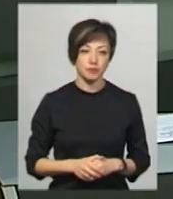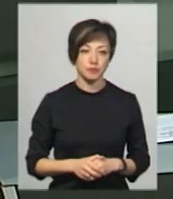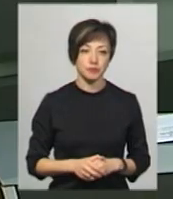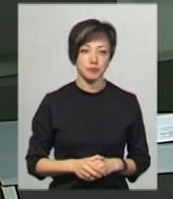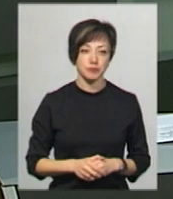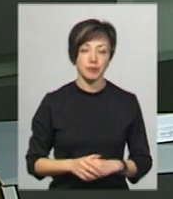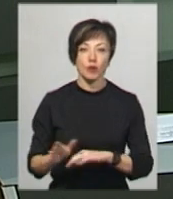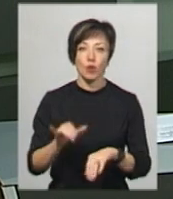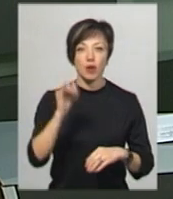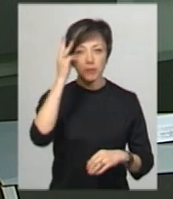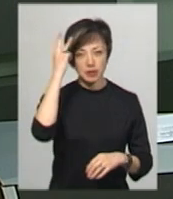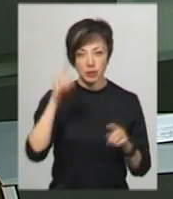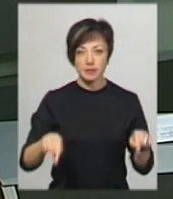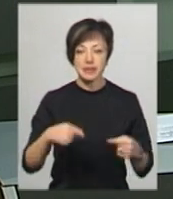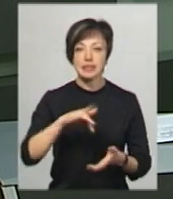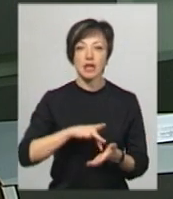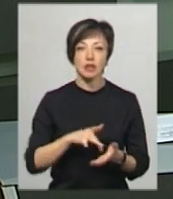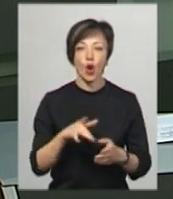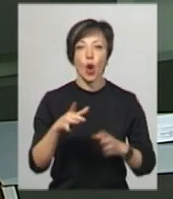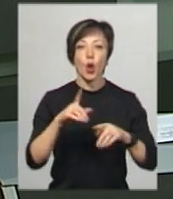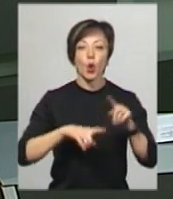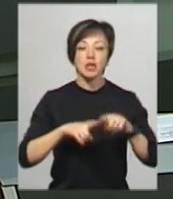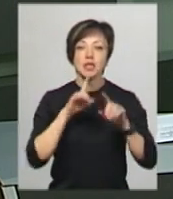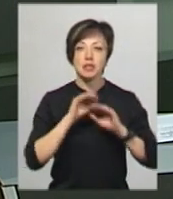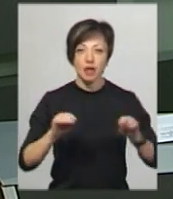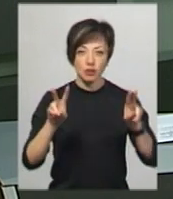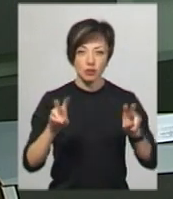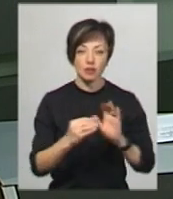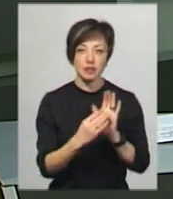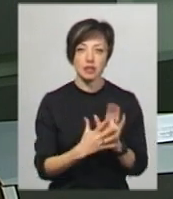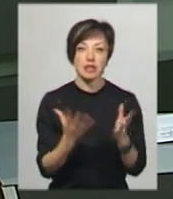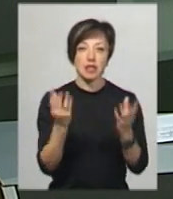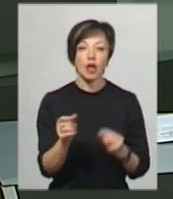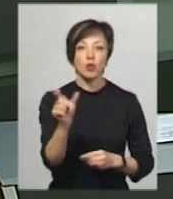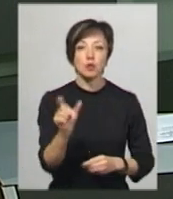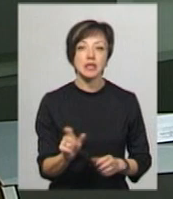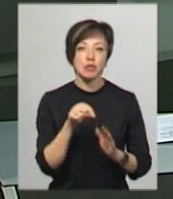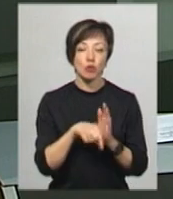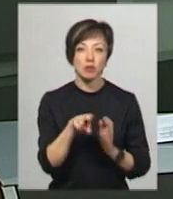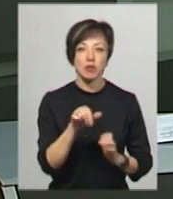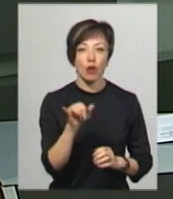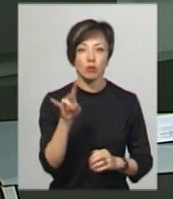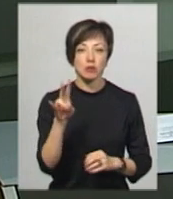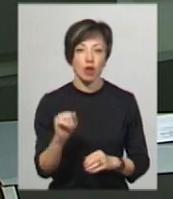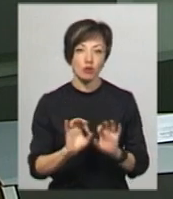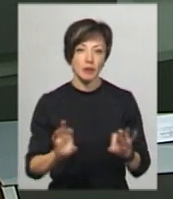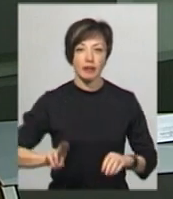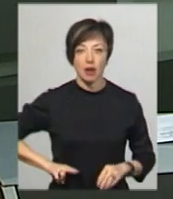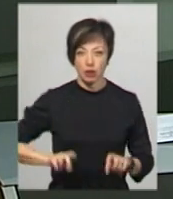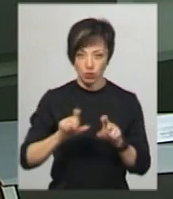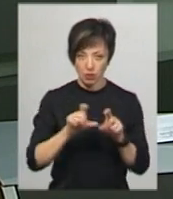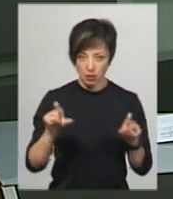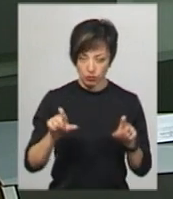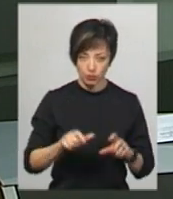У Хмельницькому реабілітаційному центрі родинний затишок відзначили День людини з синоромом Дауна. Про це розповідає директор закладу